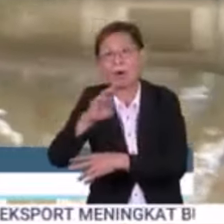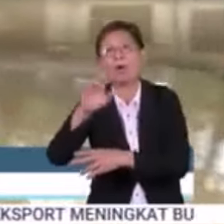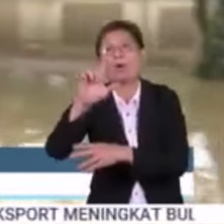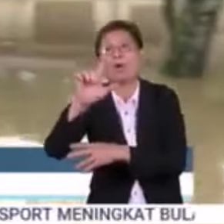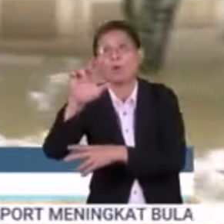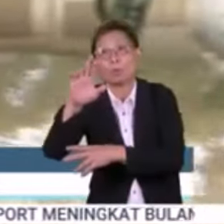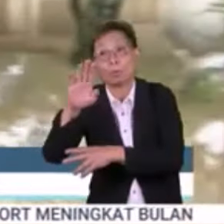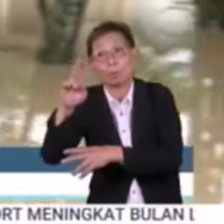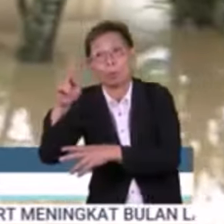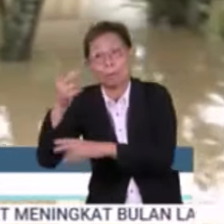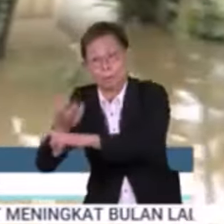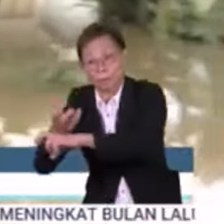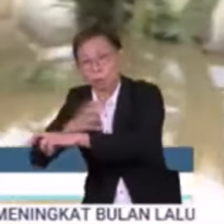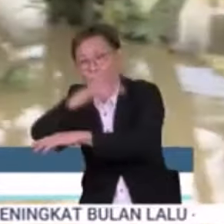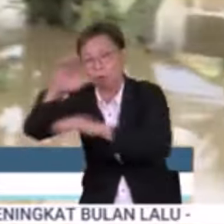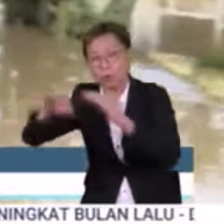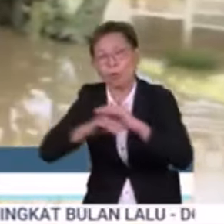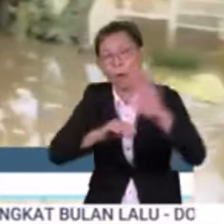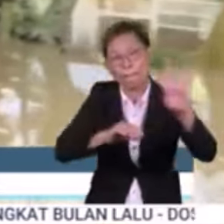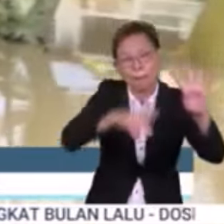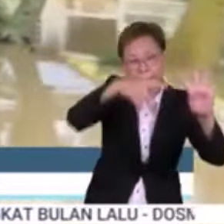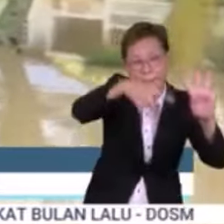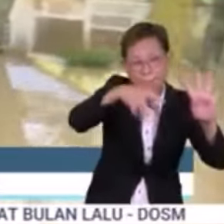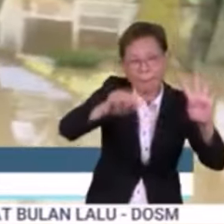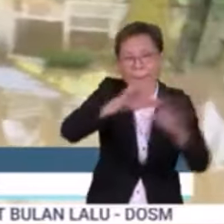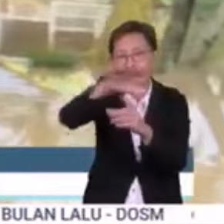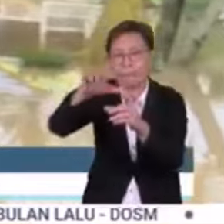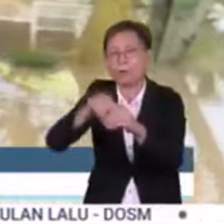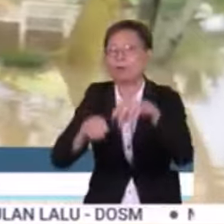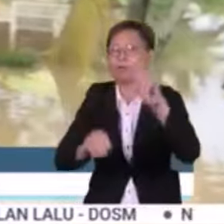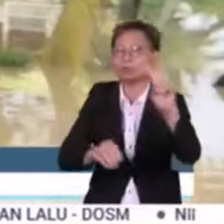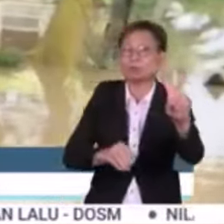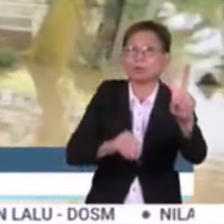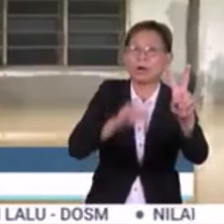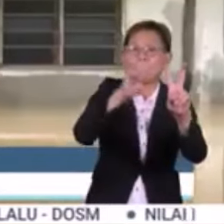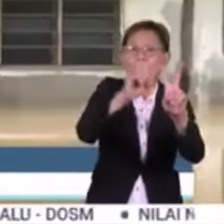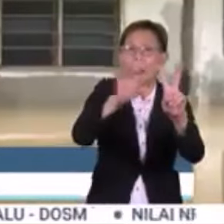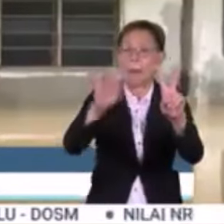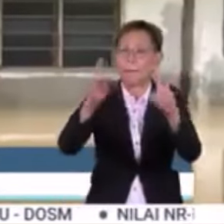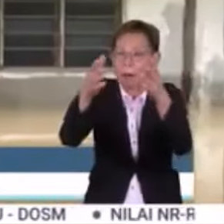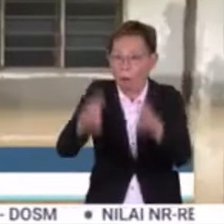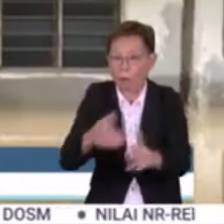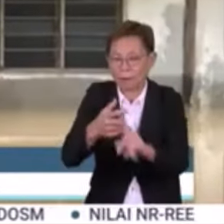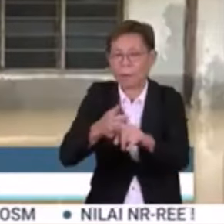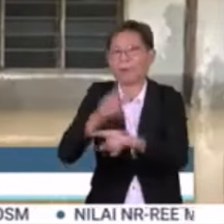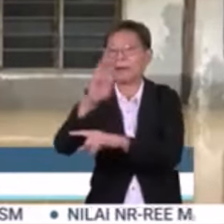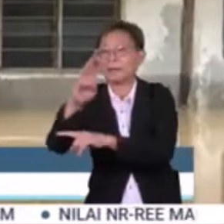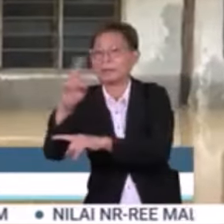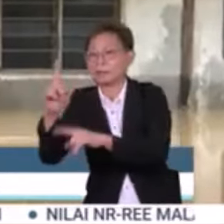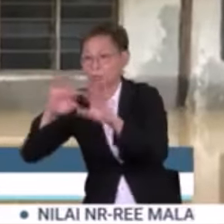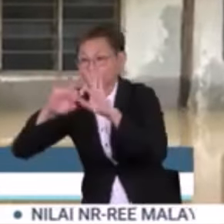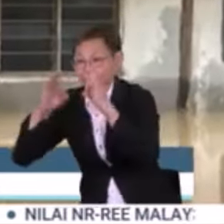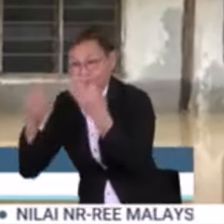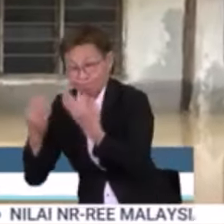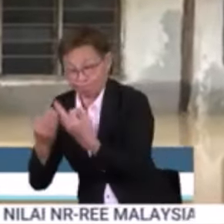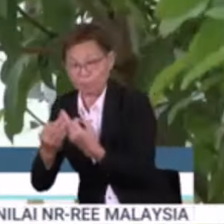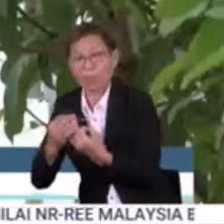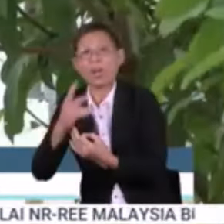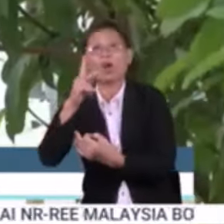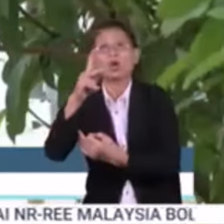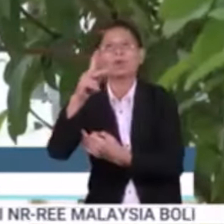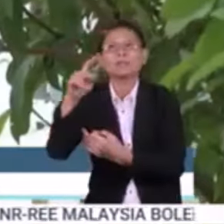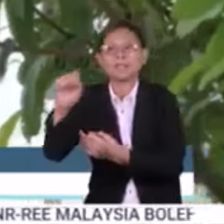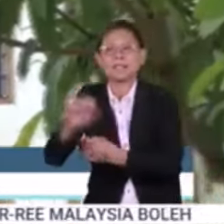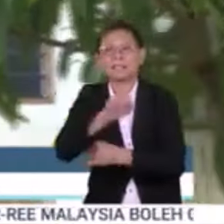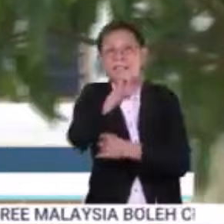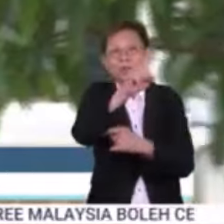Batu menjadikan keseluruhan empat PPS libatkan 208 orang dari 61 keluarga. Di Kota Star,